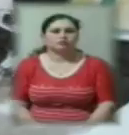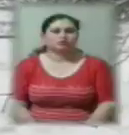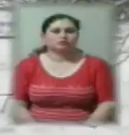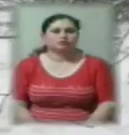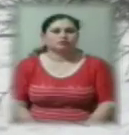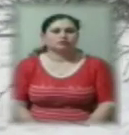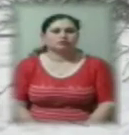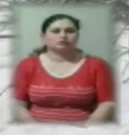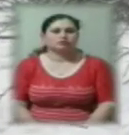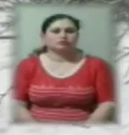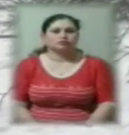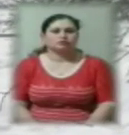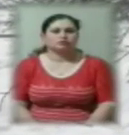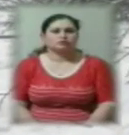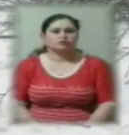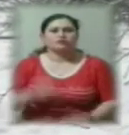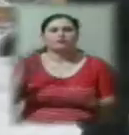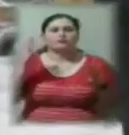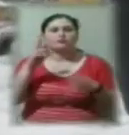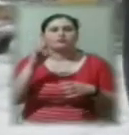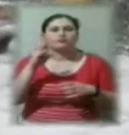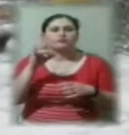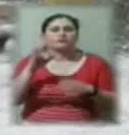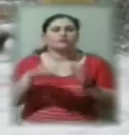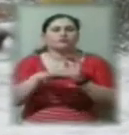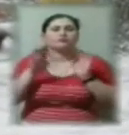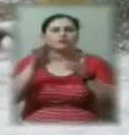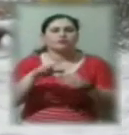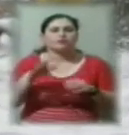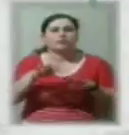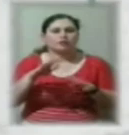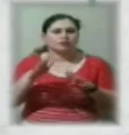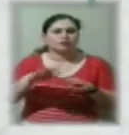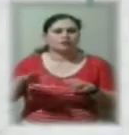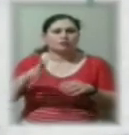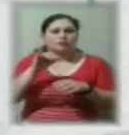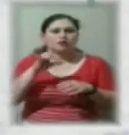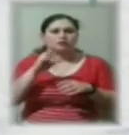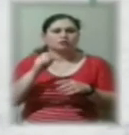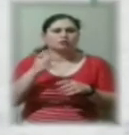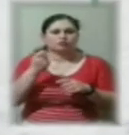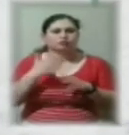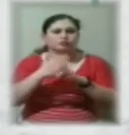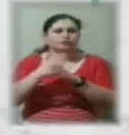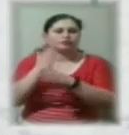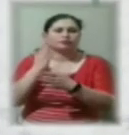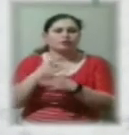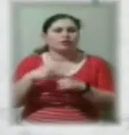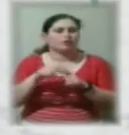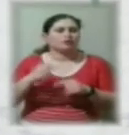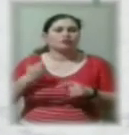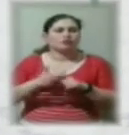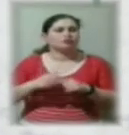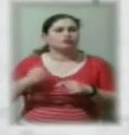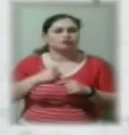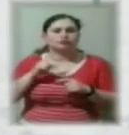На вулиці Кумкова дерево впало на дитячий майданчик і пошкодило його. Нам, чесно кажучи, дуже прикро, тому що це все